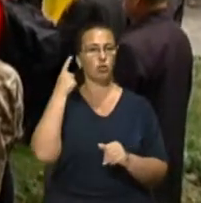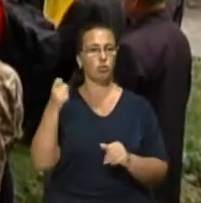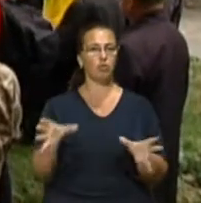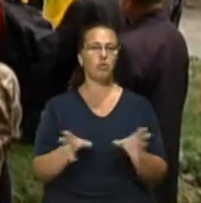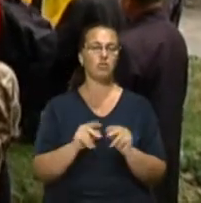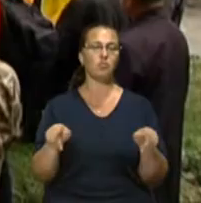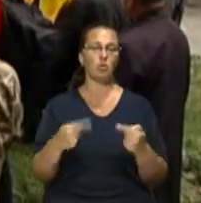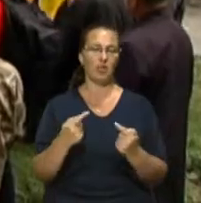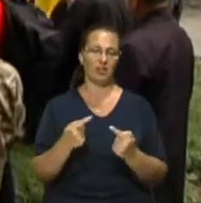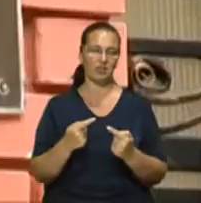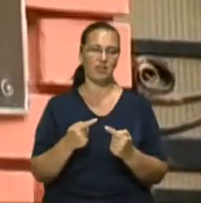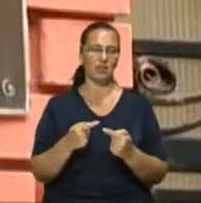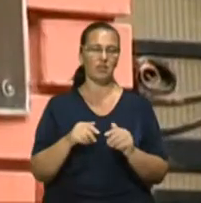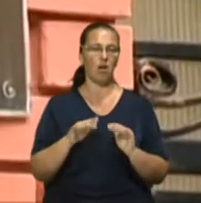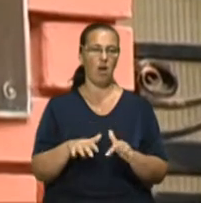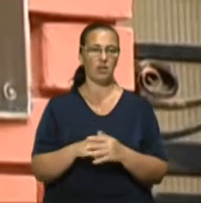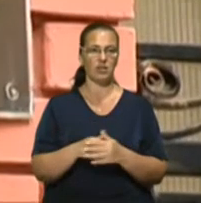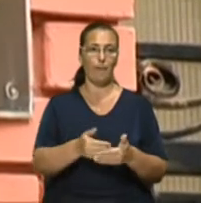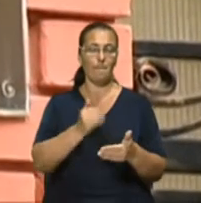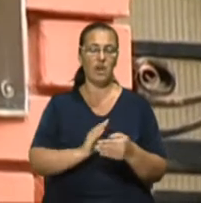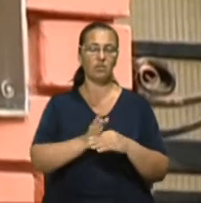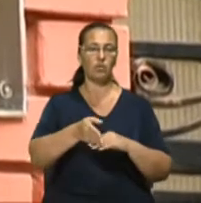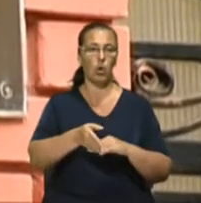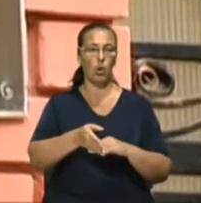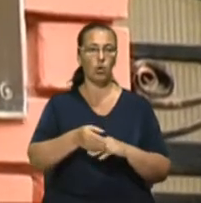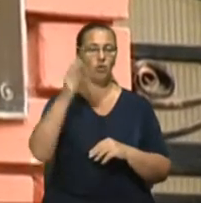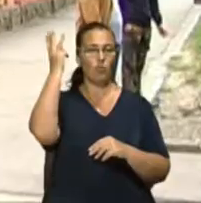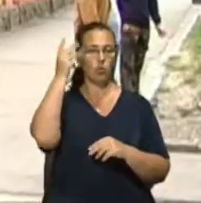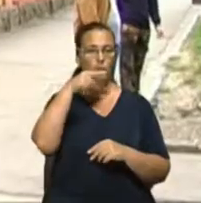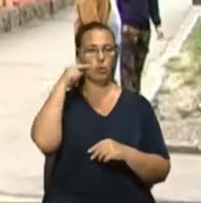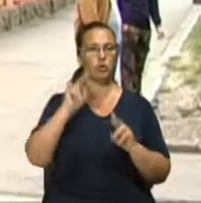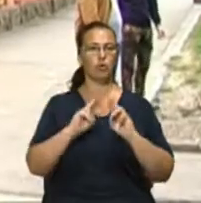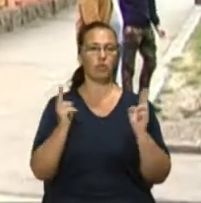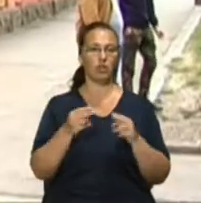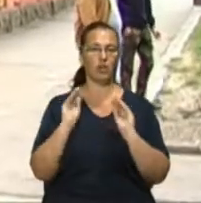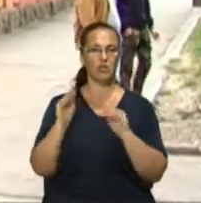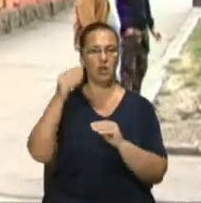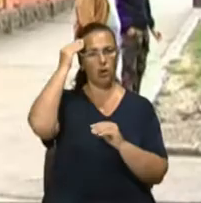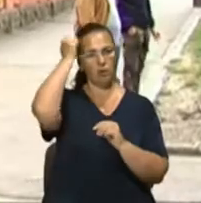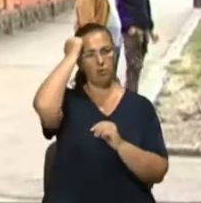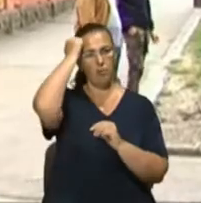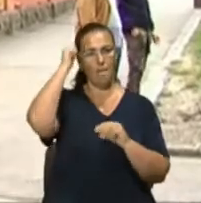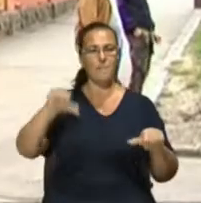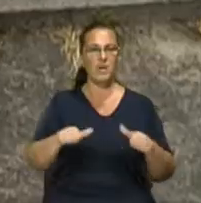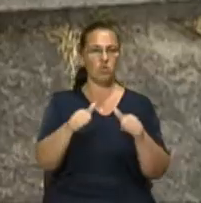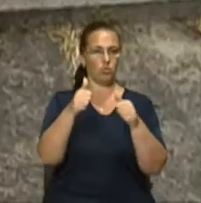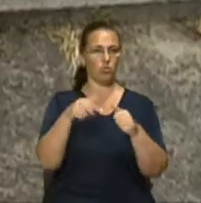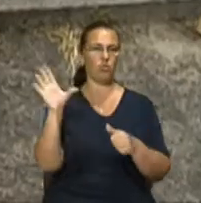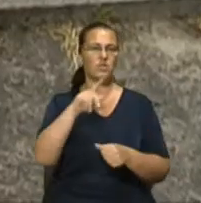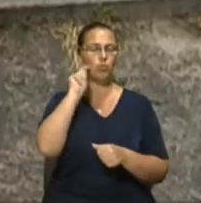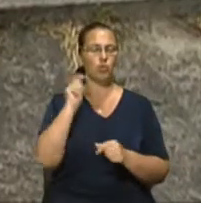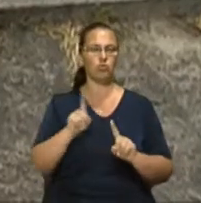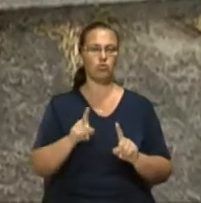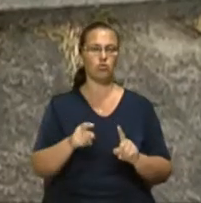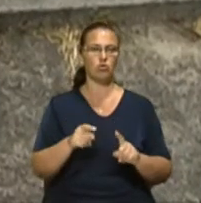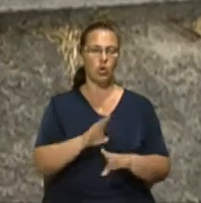співорганізатор Максим Каманецький. Перед входом у консульство Російської Федерації встановили пам'ятні меморіали усім українцям, які загинули